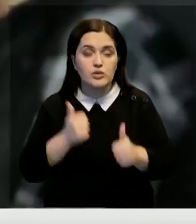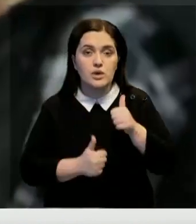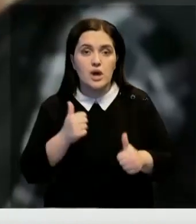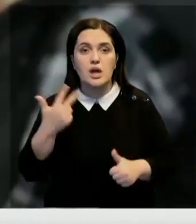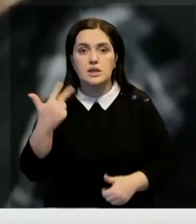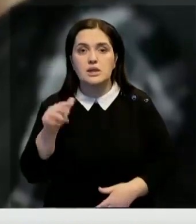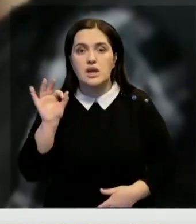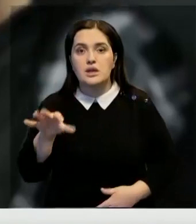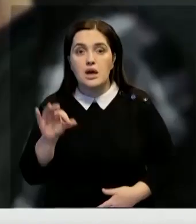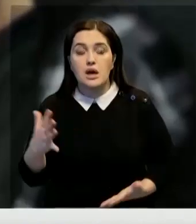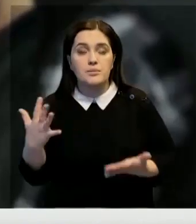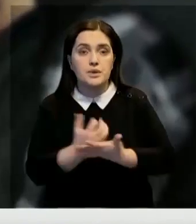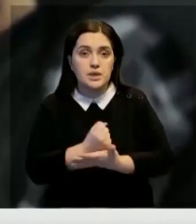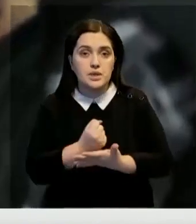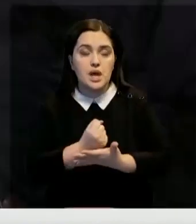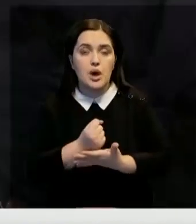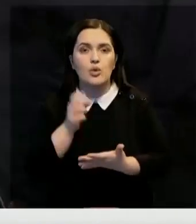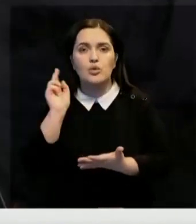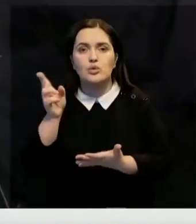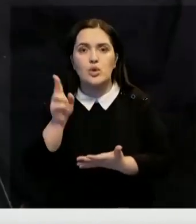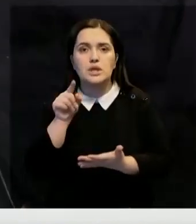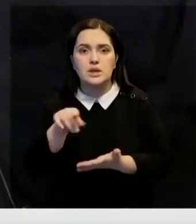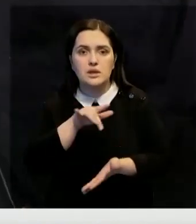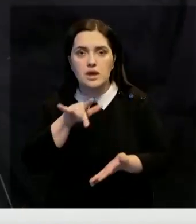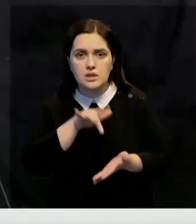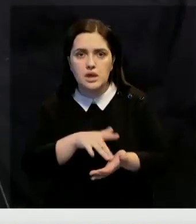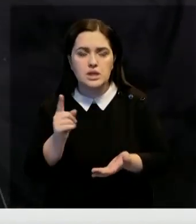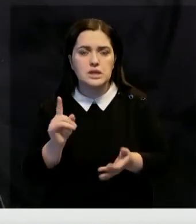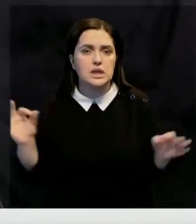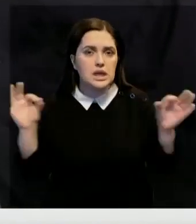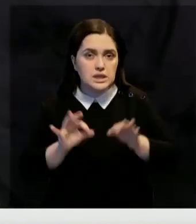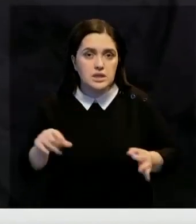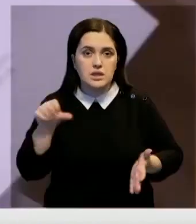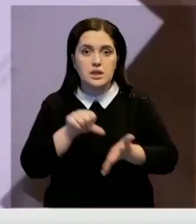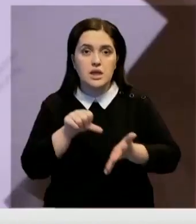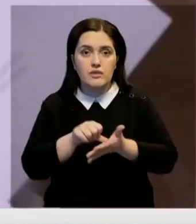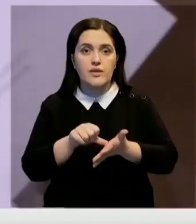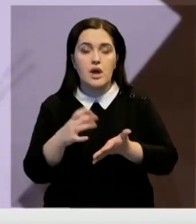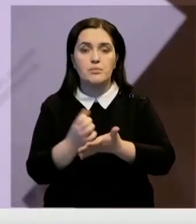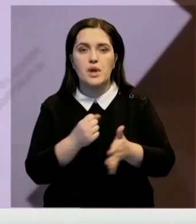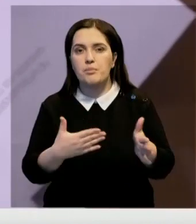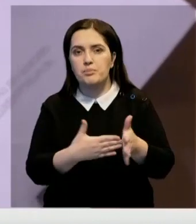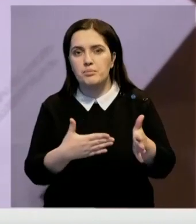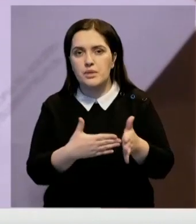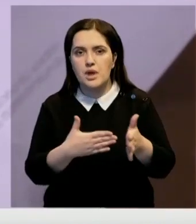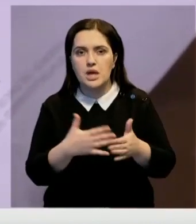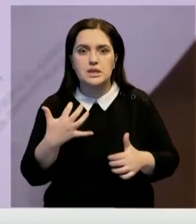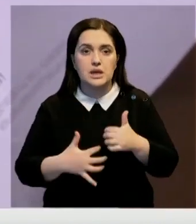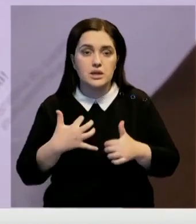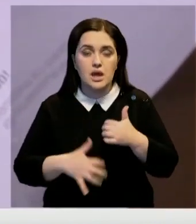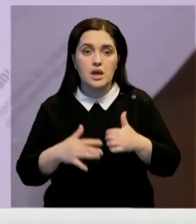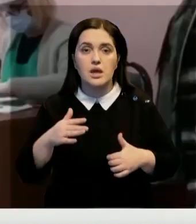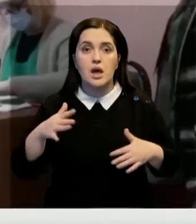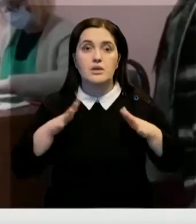туре, что прошел 30 октября, определилась судьба тех регионов, где ни один из кандидатов не преодолел минимального